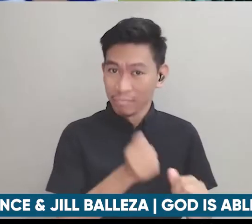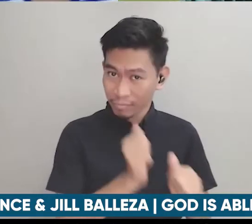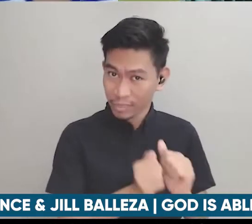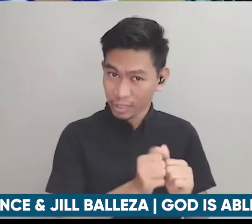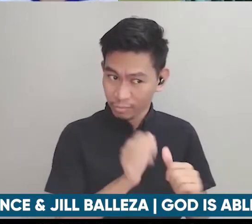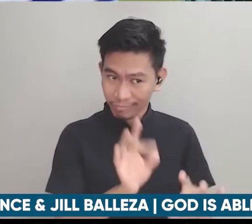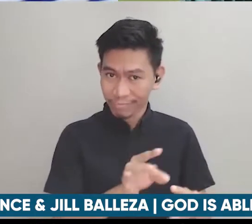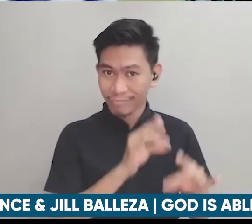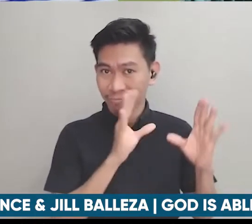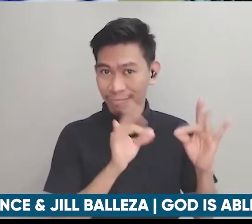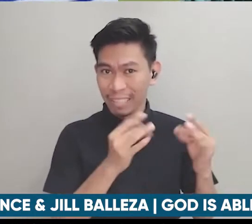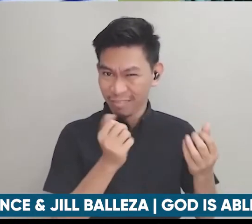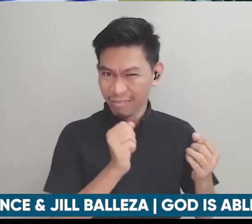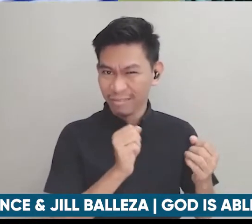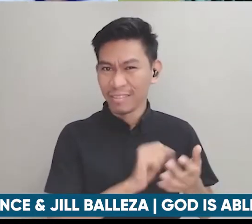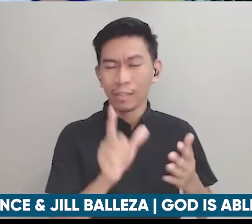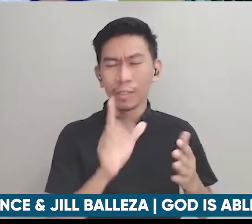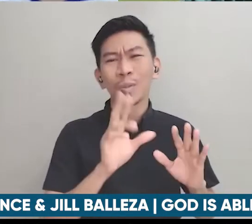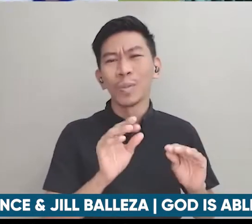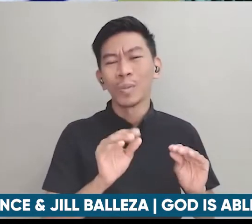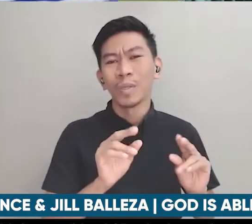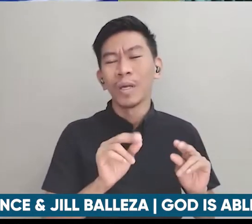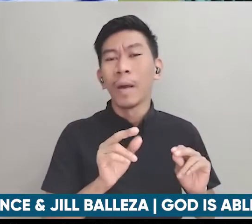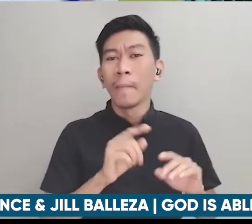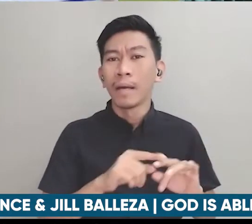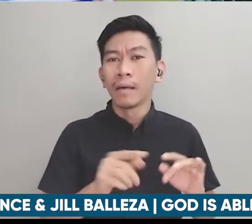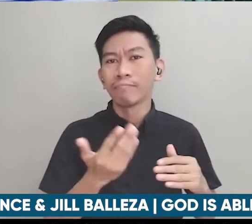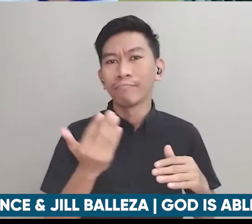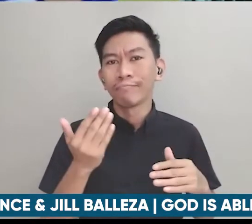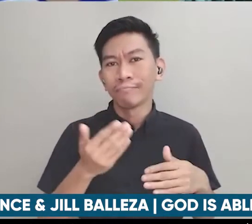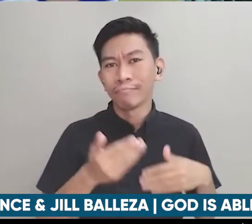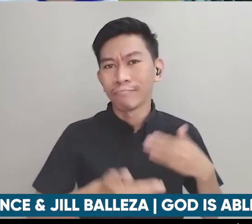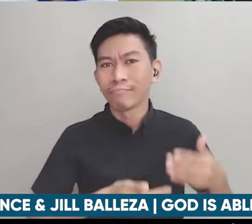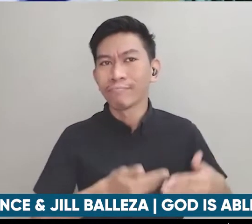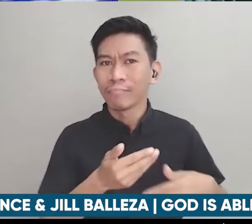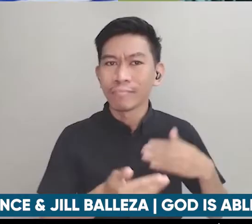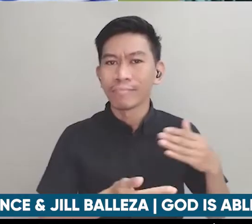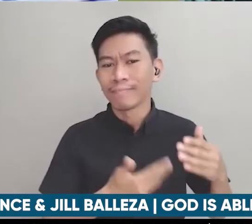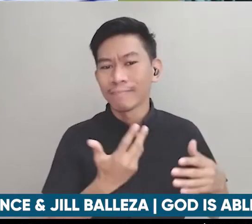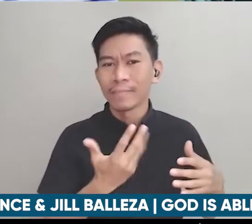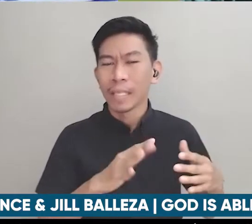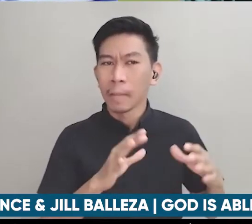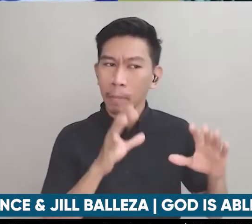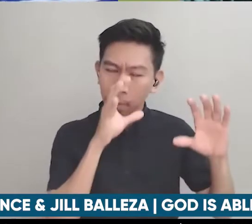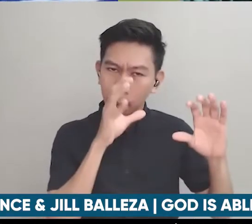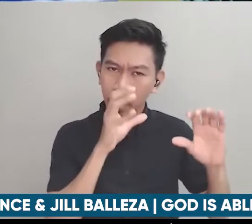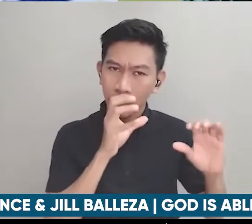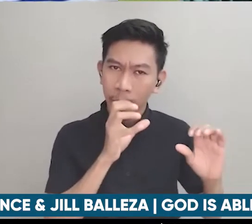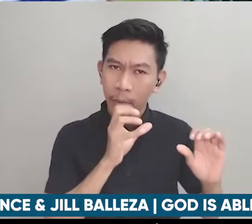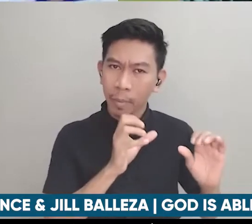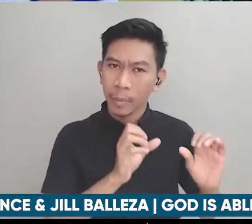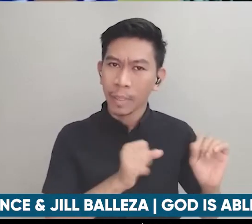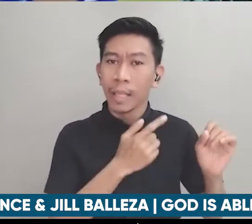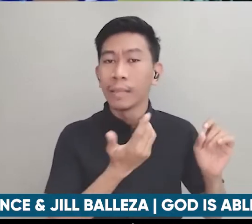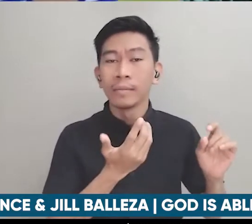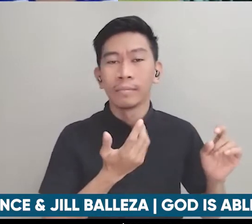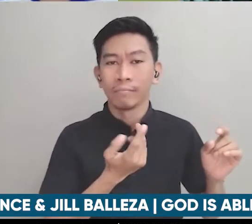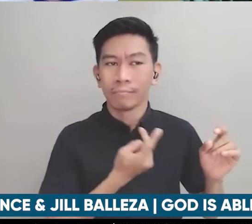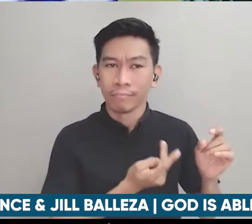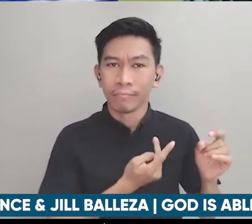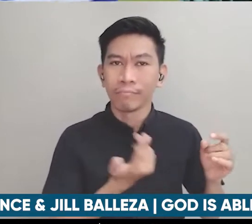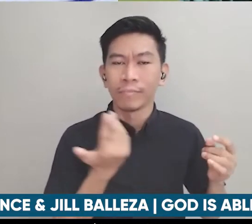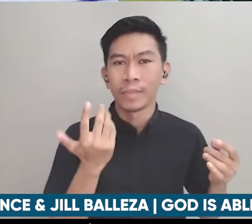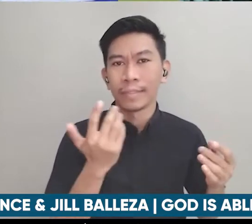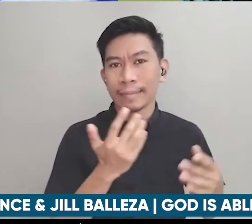okay na yun so love tumatanda kayo nag-ibago yung mga gusto ninyo yung mga perspective ng